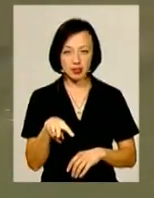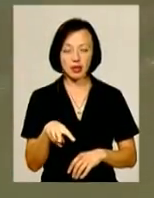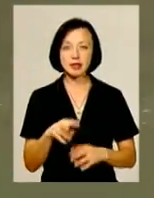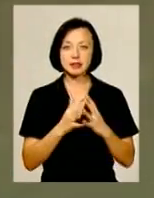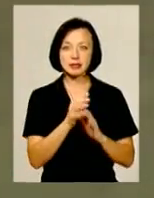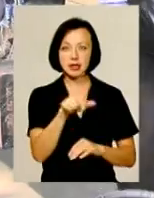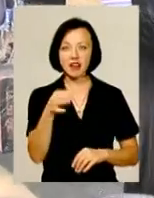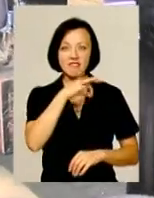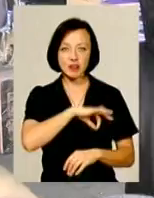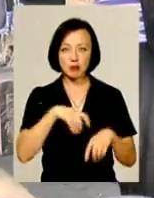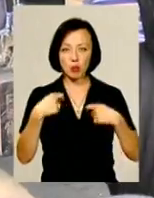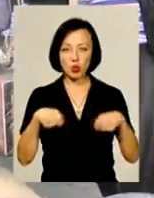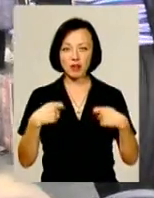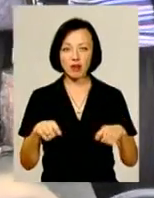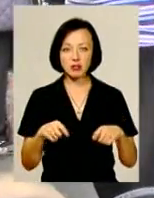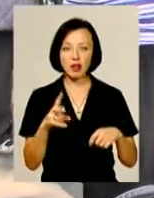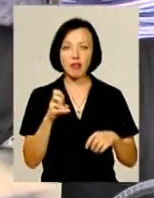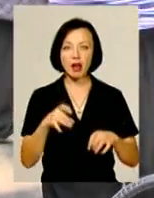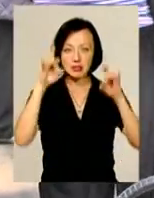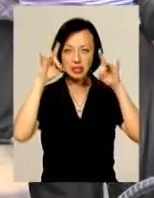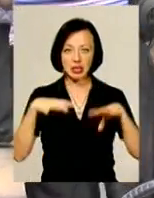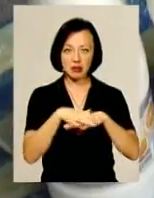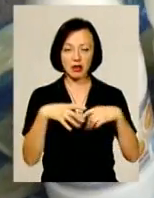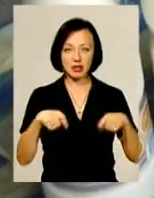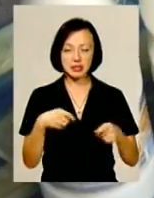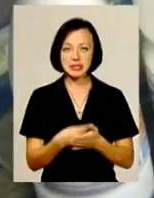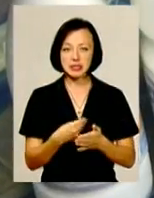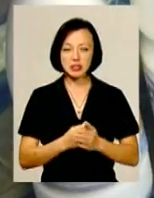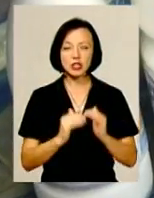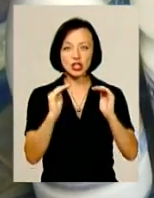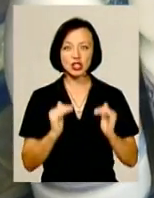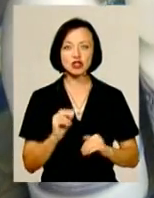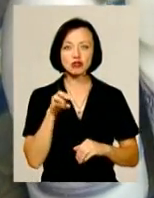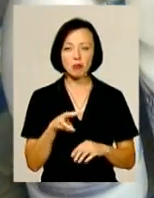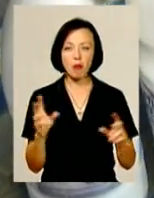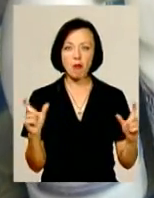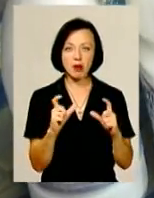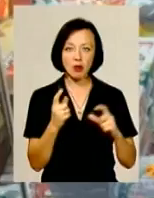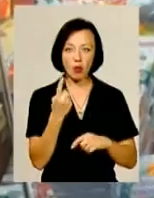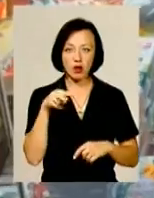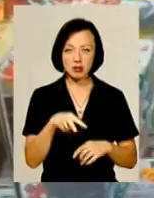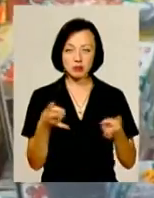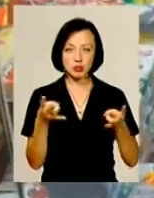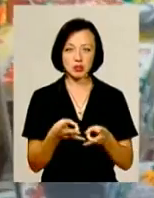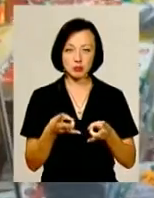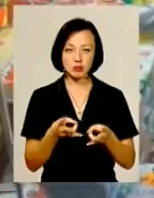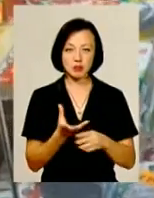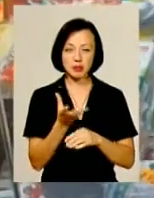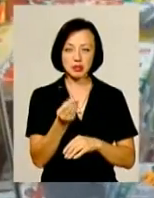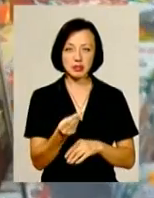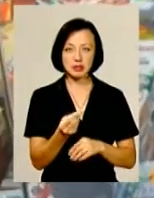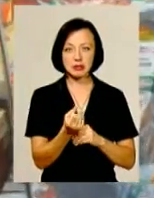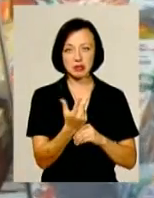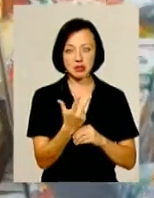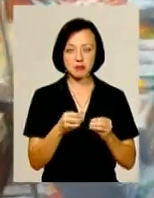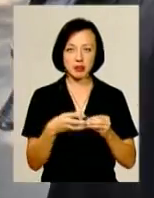Тож селянам вигідніше продавати на біл на стихійних ринках. Ціни нижчі, ніж у магазинах, де за літр молока потрібно віддати у середньому